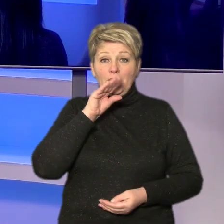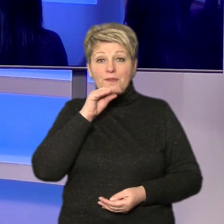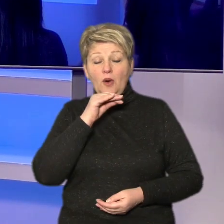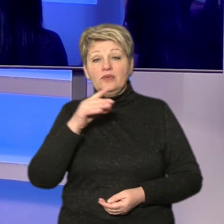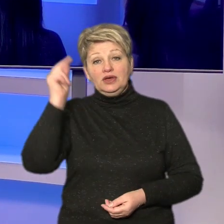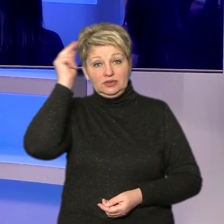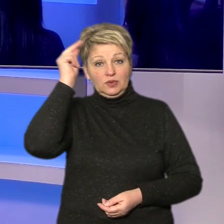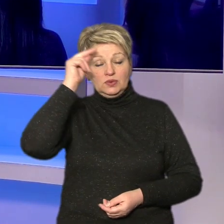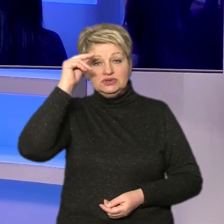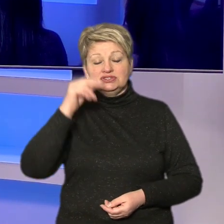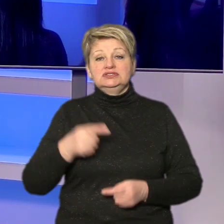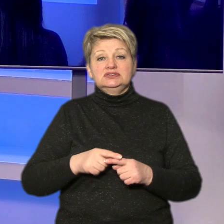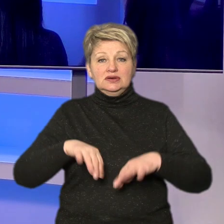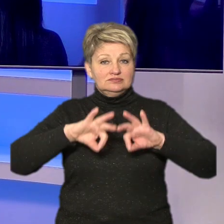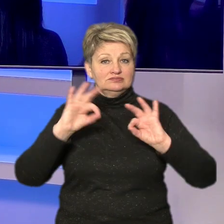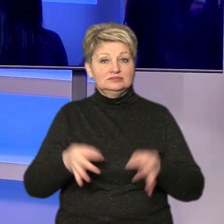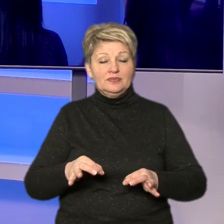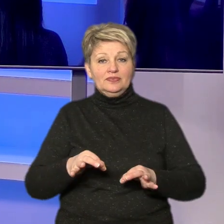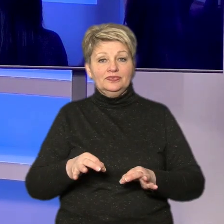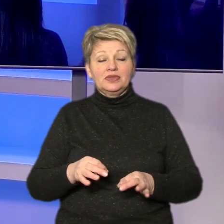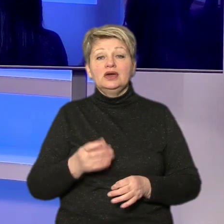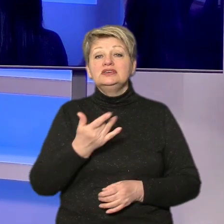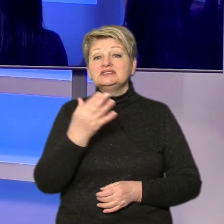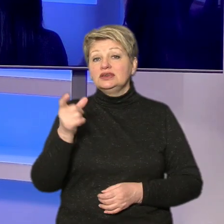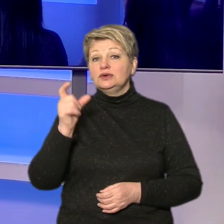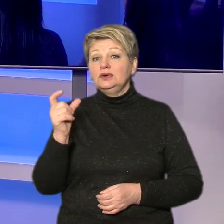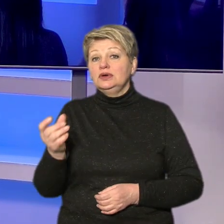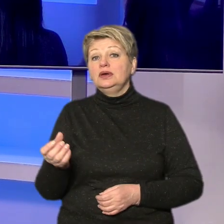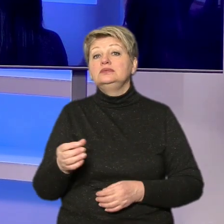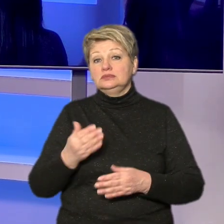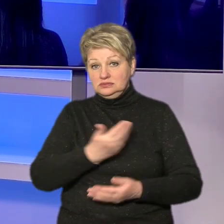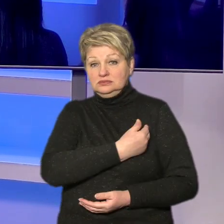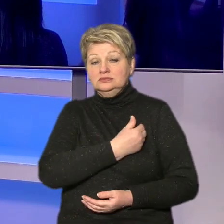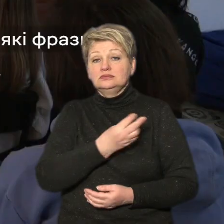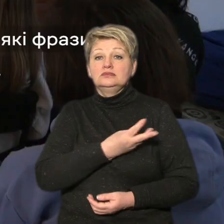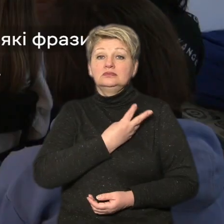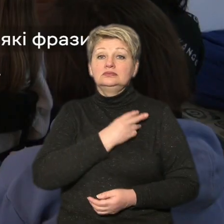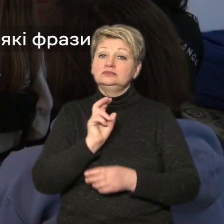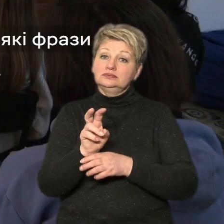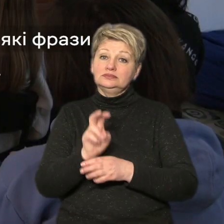іноземною. Скільки людей виявили бажання відвідувати такі курси – дивіться у наступному сюжеті.